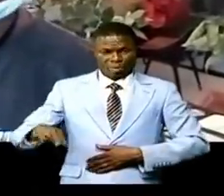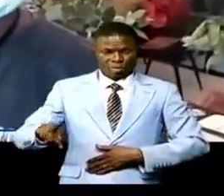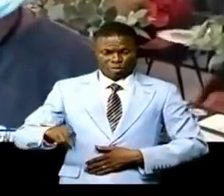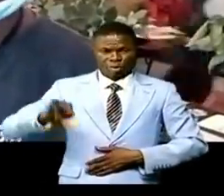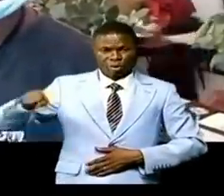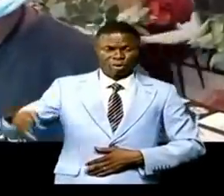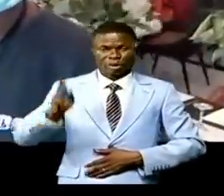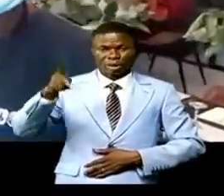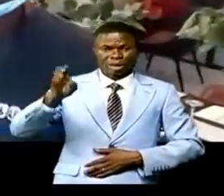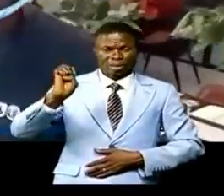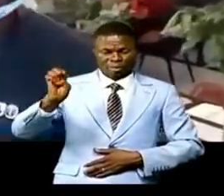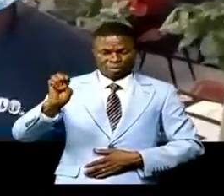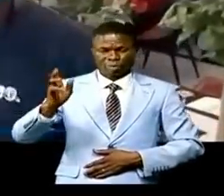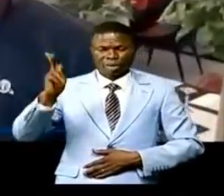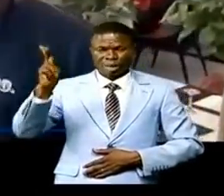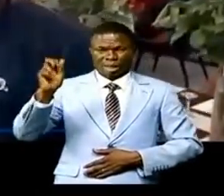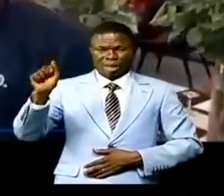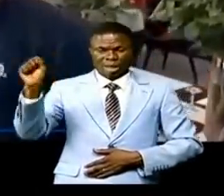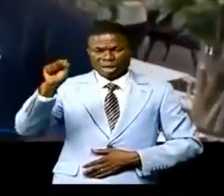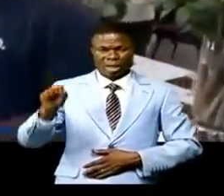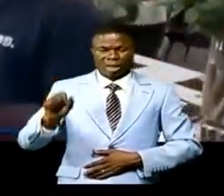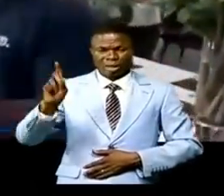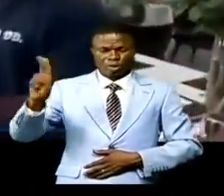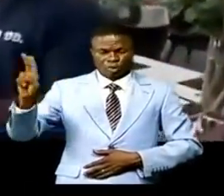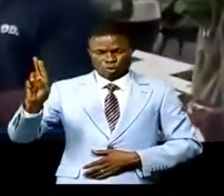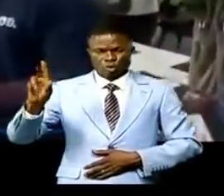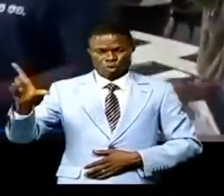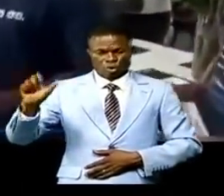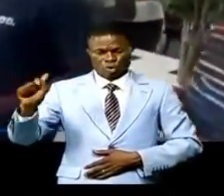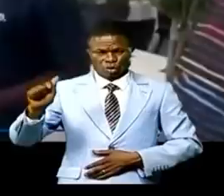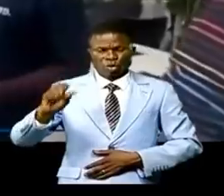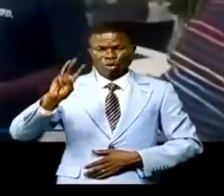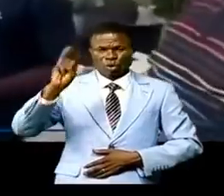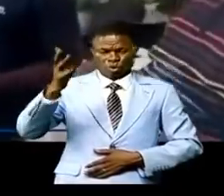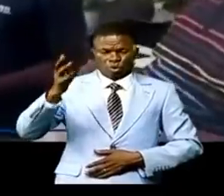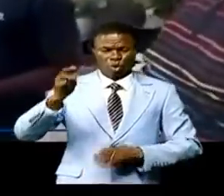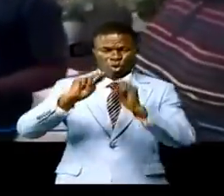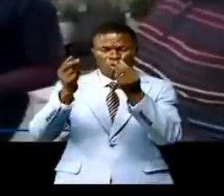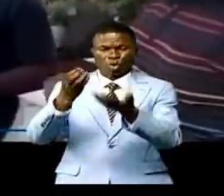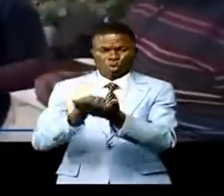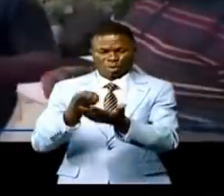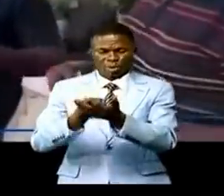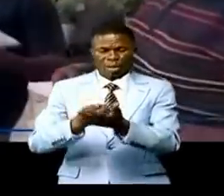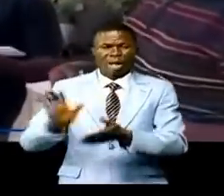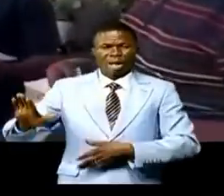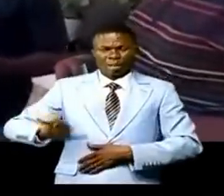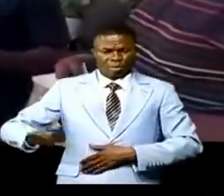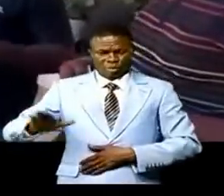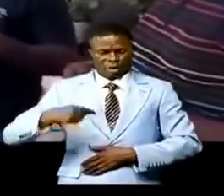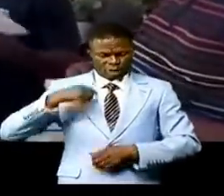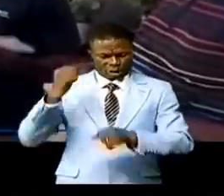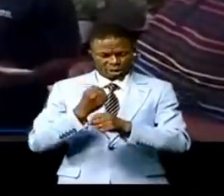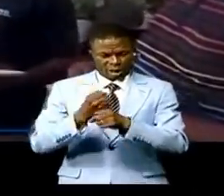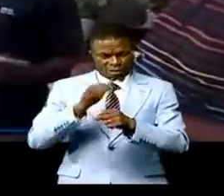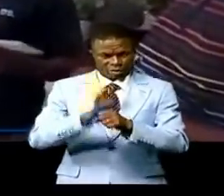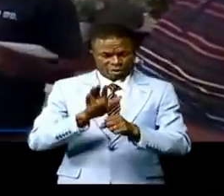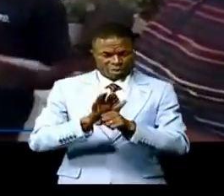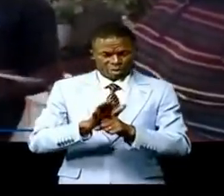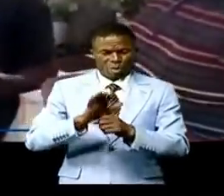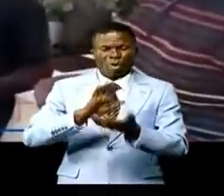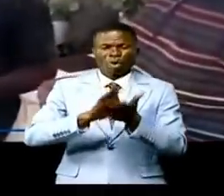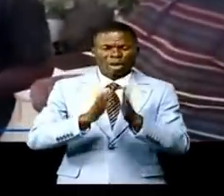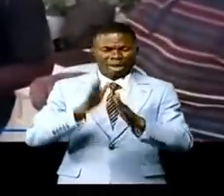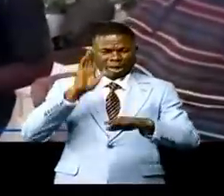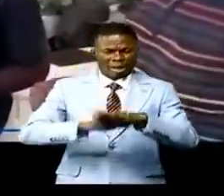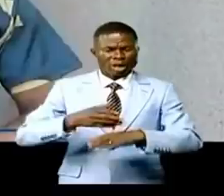Kassoussoula, qui se donne pour ses frères. Kisangani était le troisième pôle économique du pays et nous devons travailler pour revenir à ce